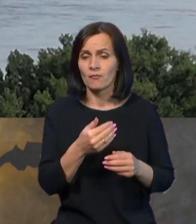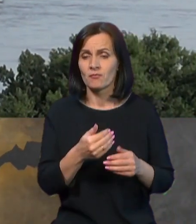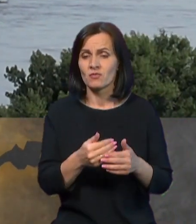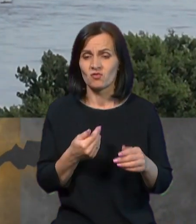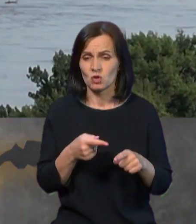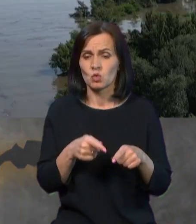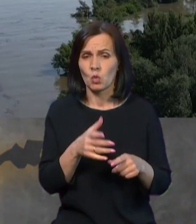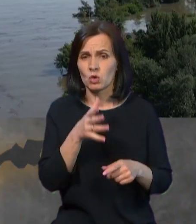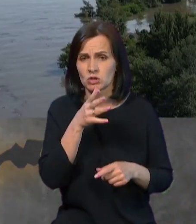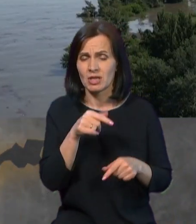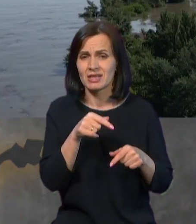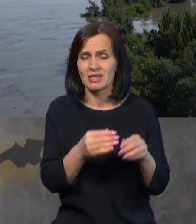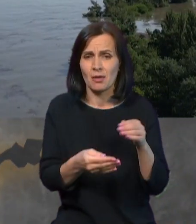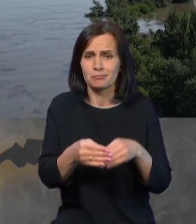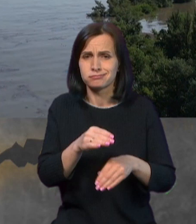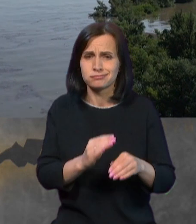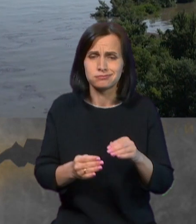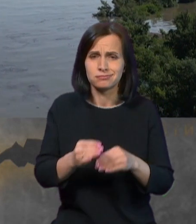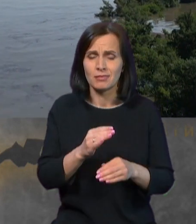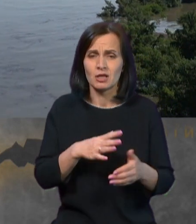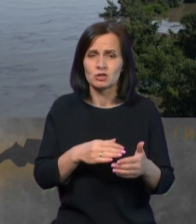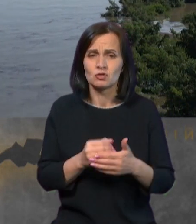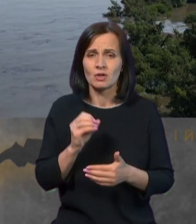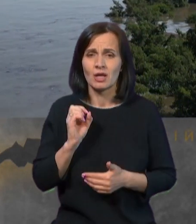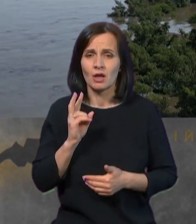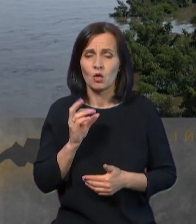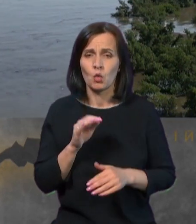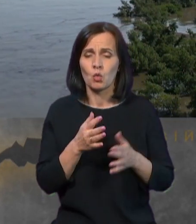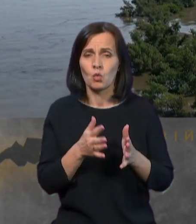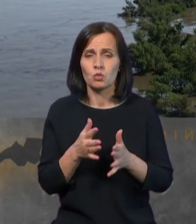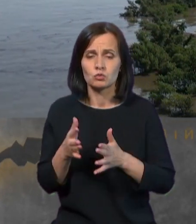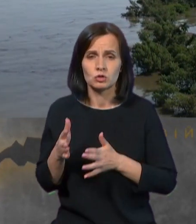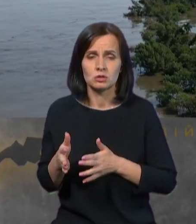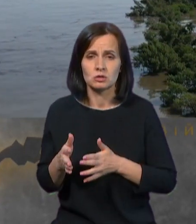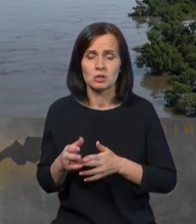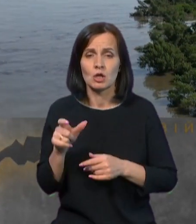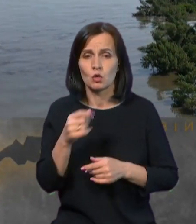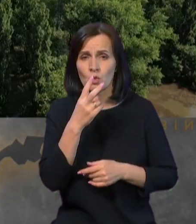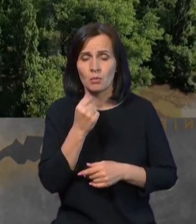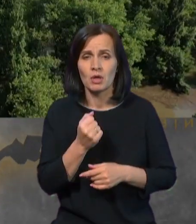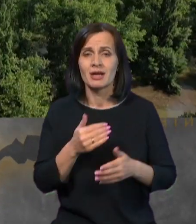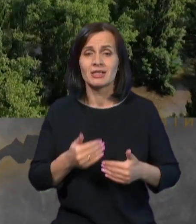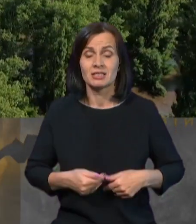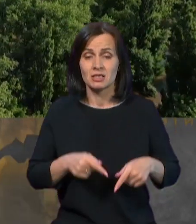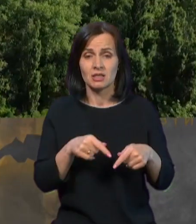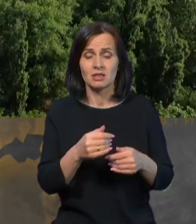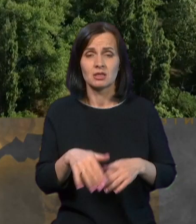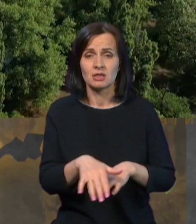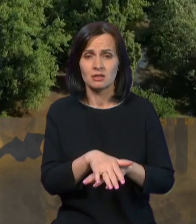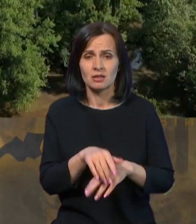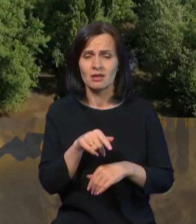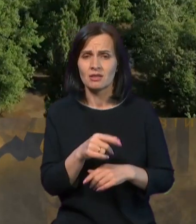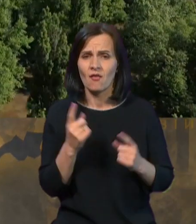вже склалась своя екосистема. Люди вже прилаштувалися жити на тих територіях. Там